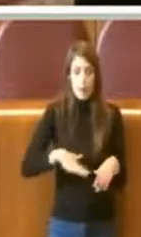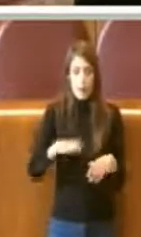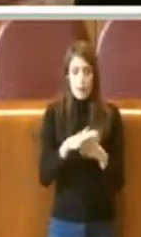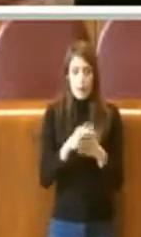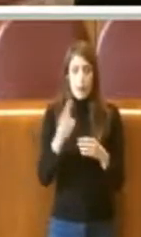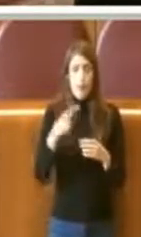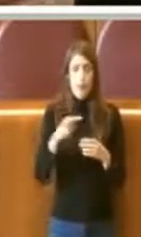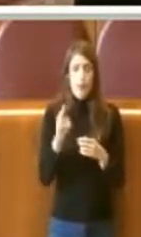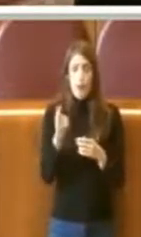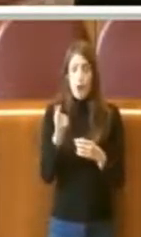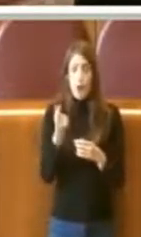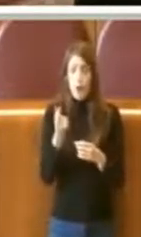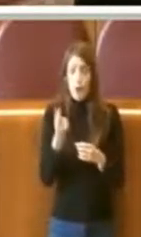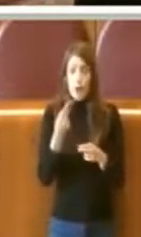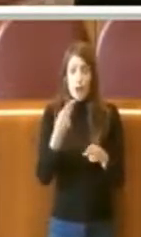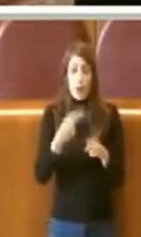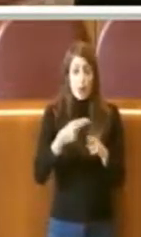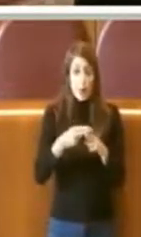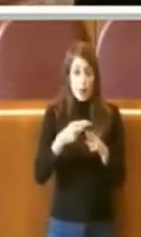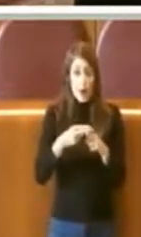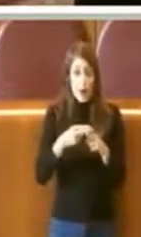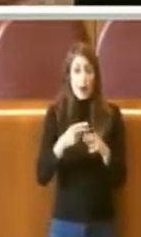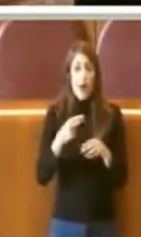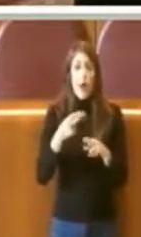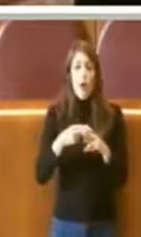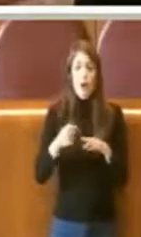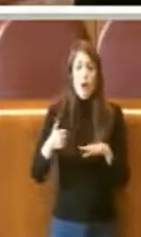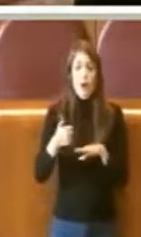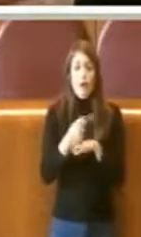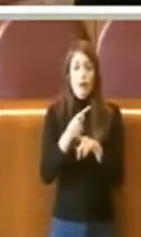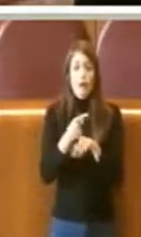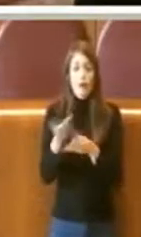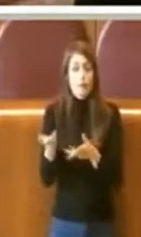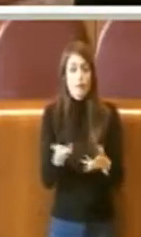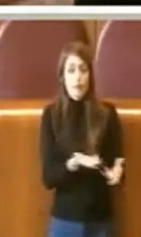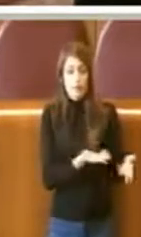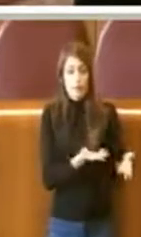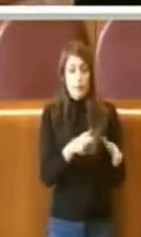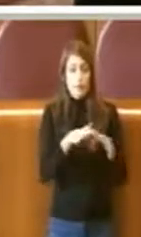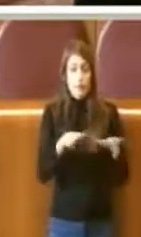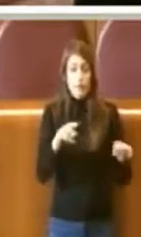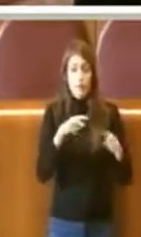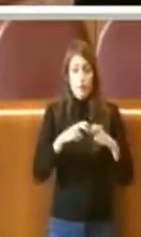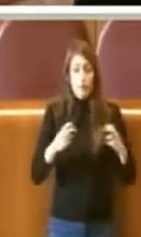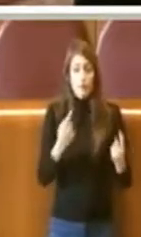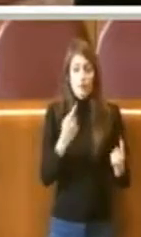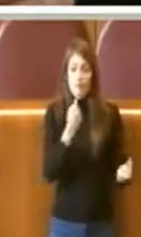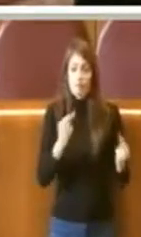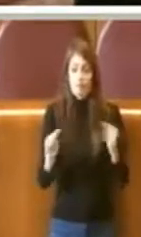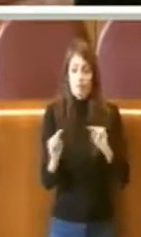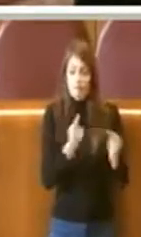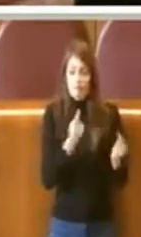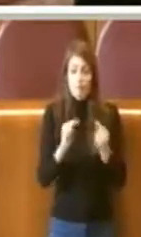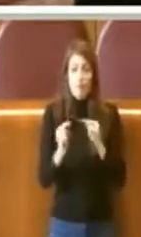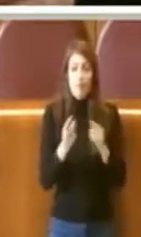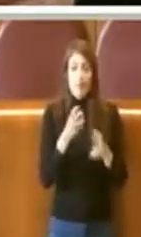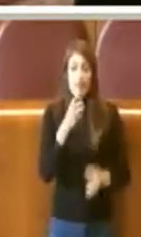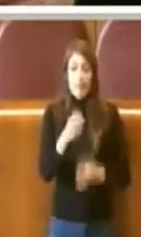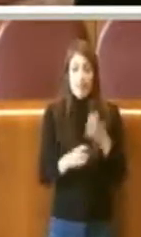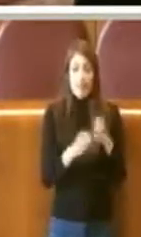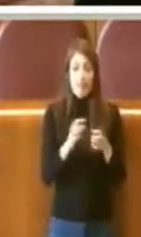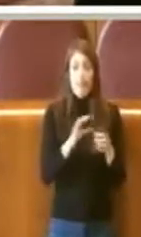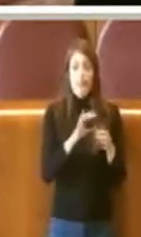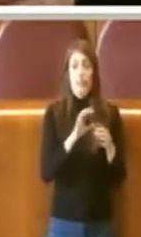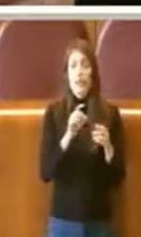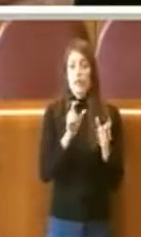'economia romana, Bruno Capitale venga invitato a partecipare ai prossimi tavoli di crisi che riguardano il dossier all'Italia.